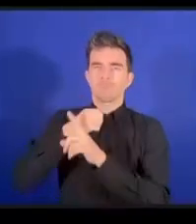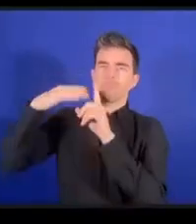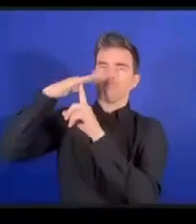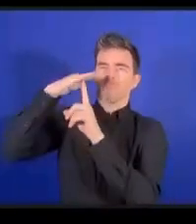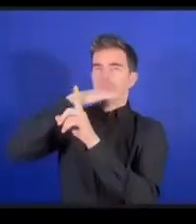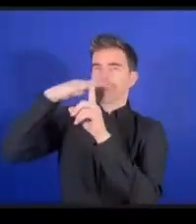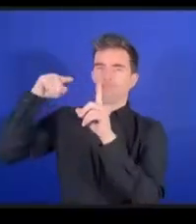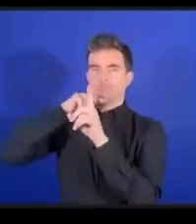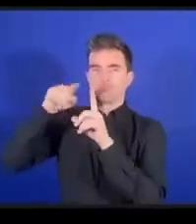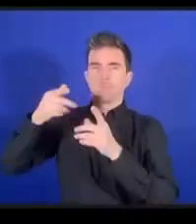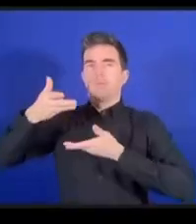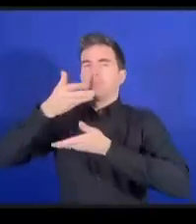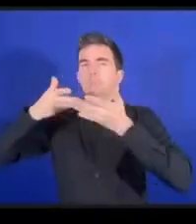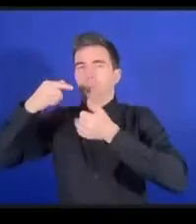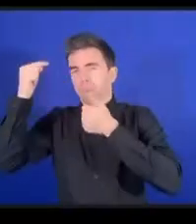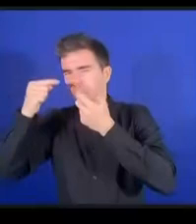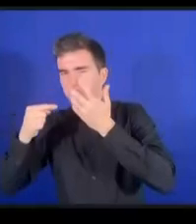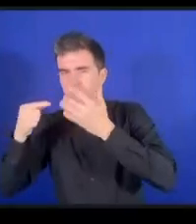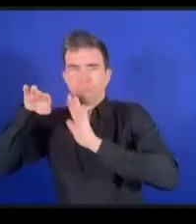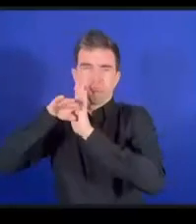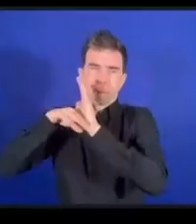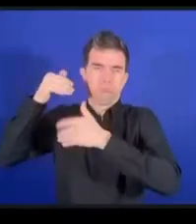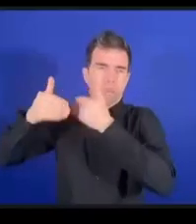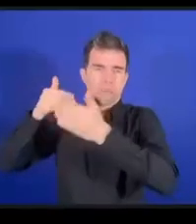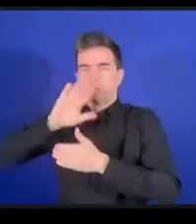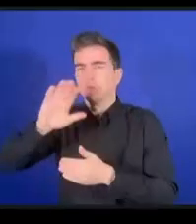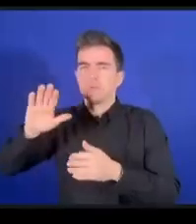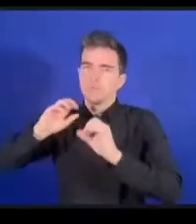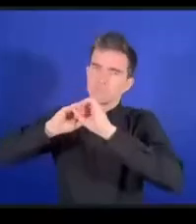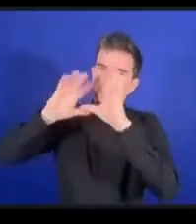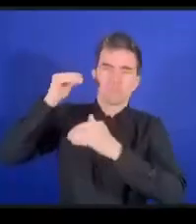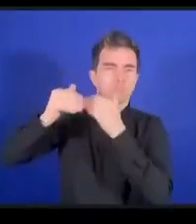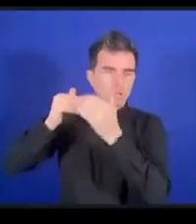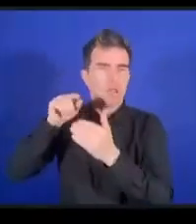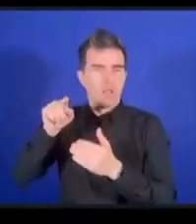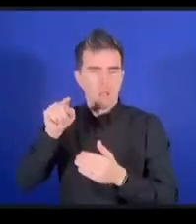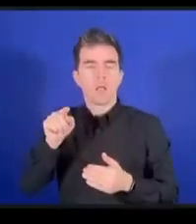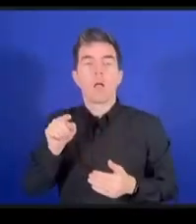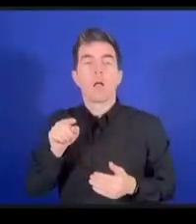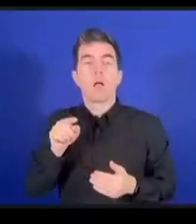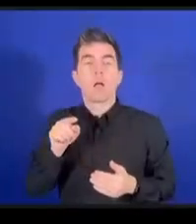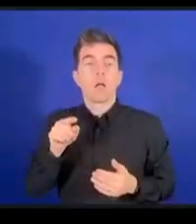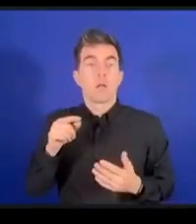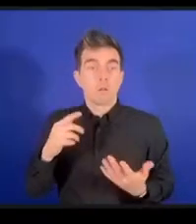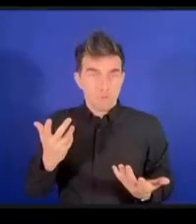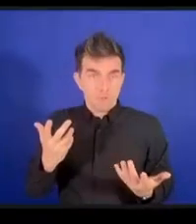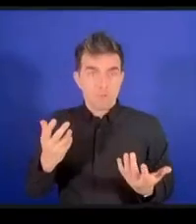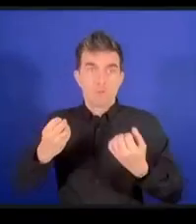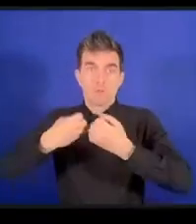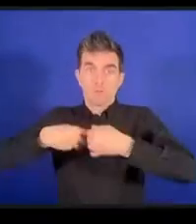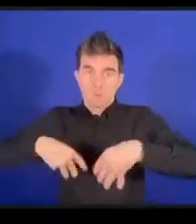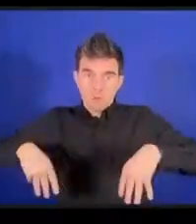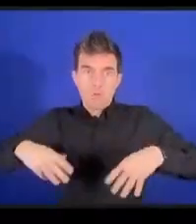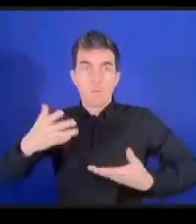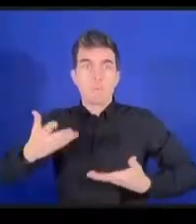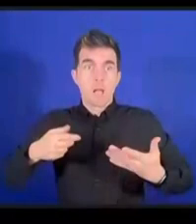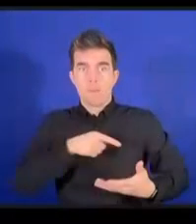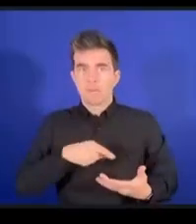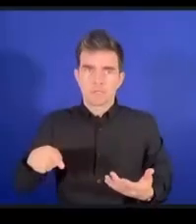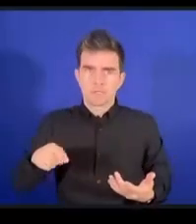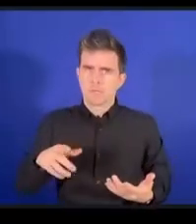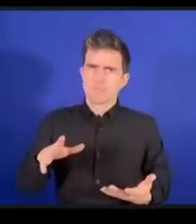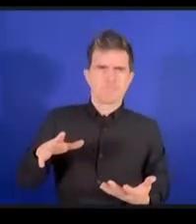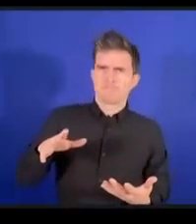というのはボトムアップの原理原則を持っているですからこれ問題です我々は今後IGF